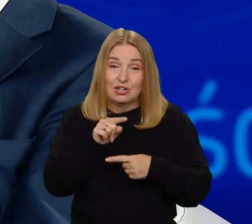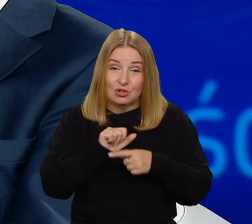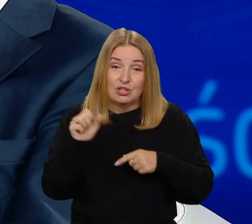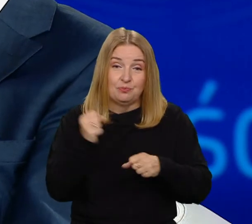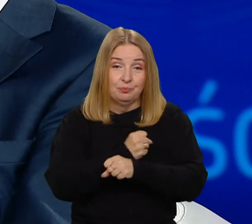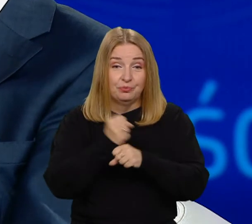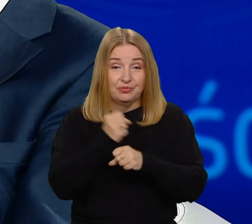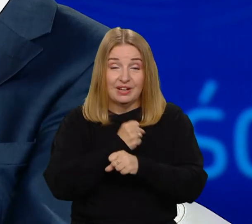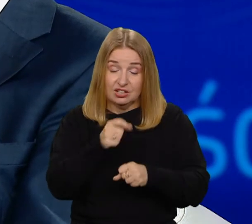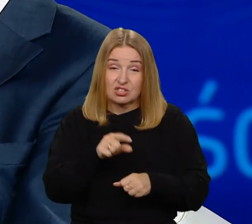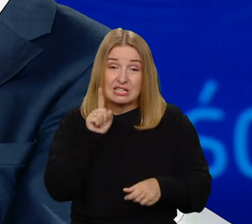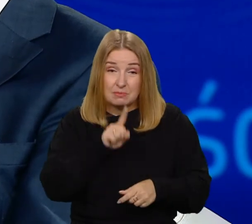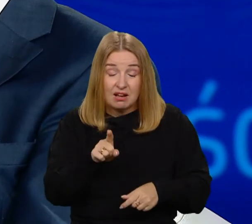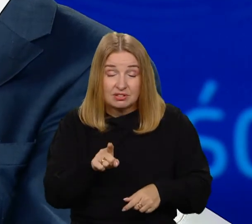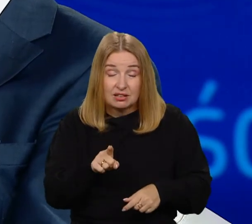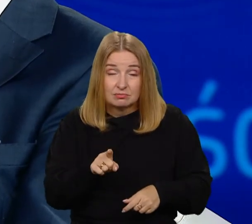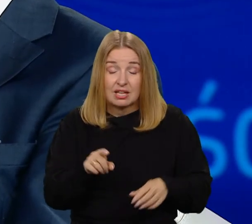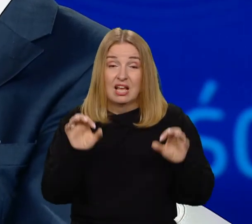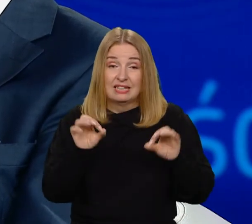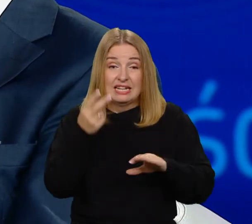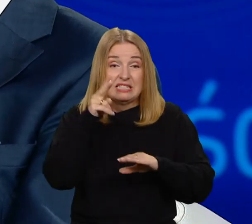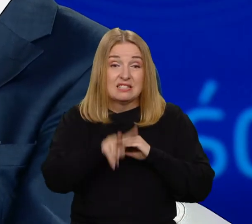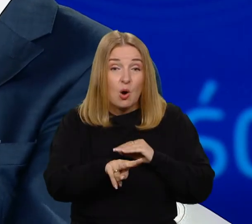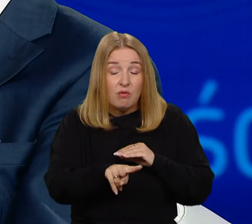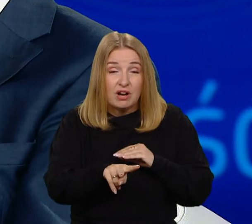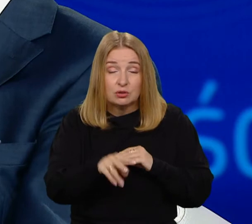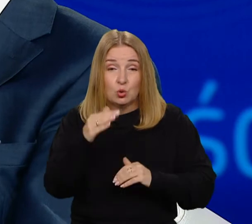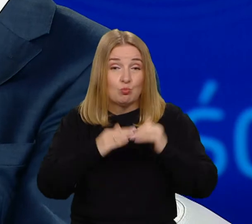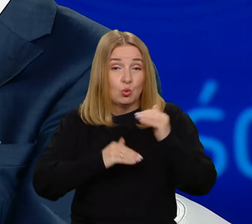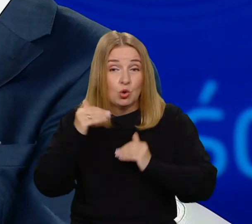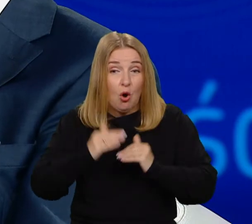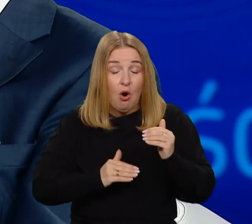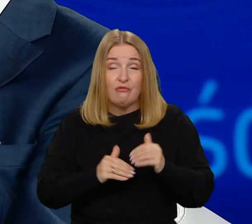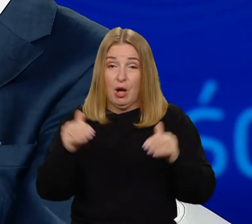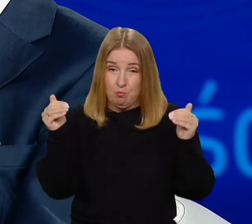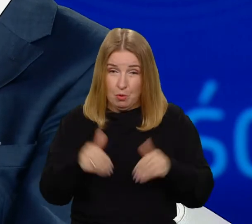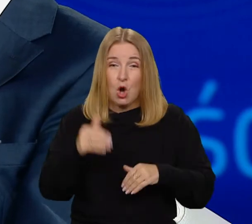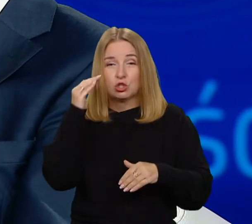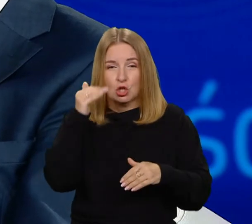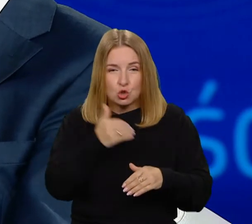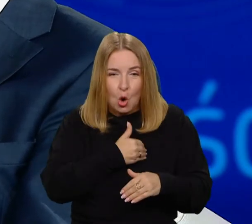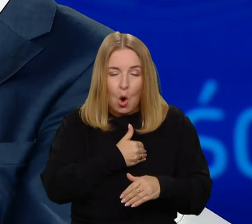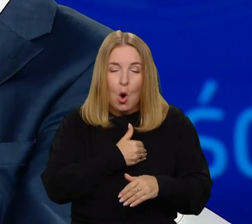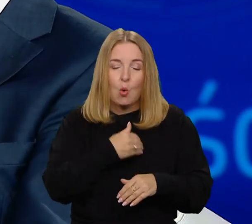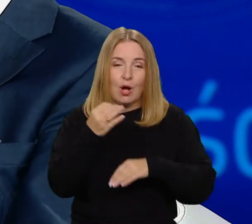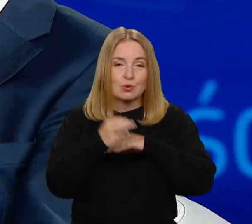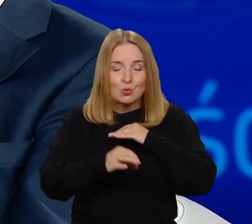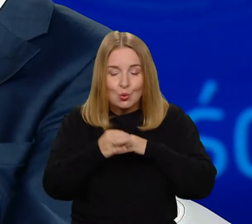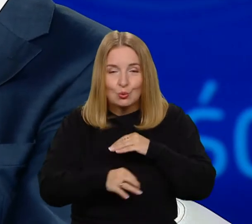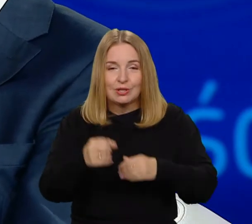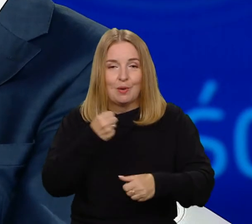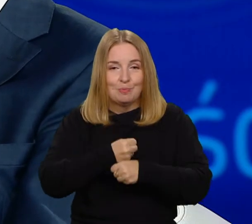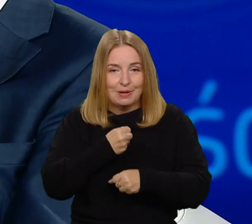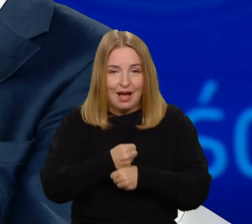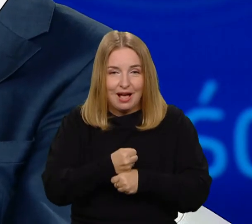Ale zaufanie można budować w szkole, na uczelni, potem w pracy, dzięki wspólnej pracy